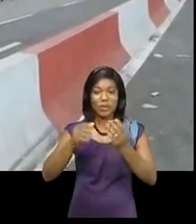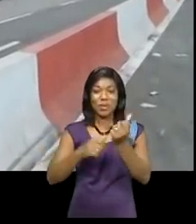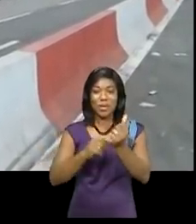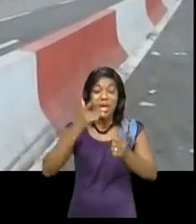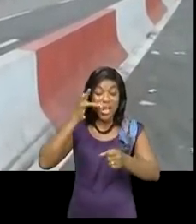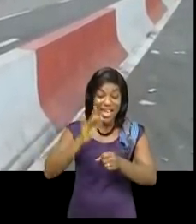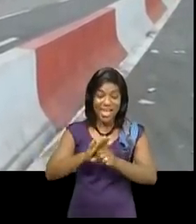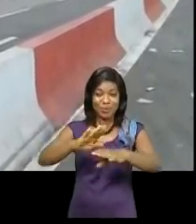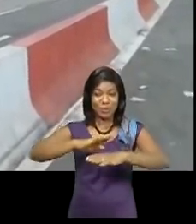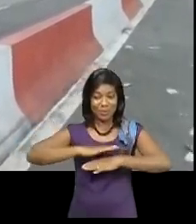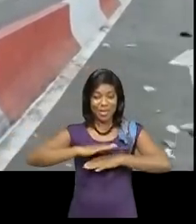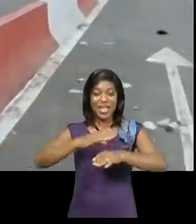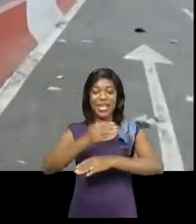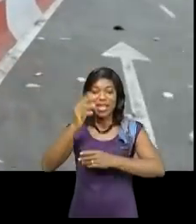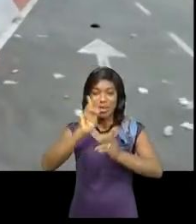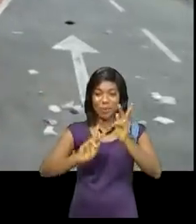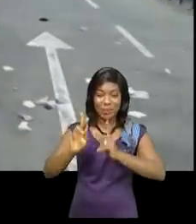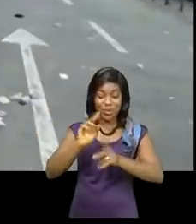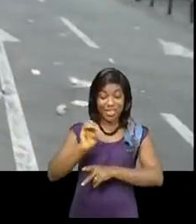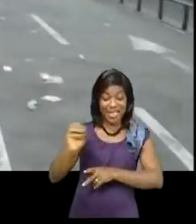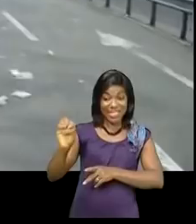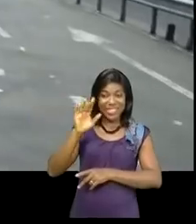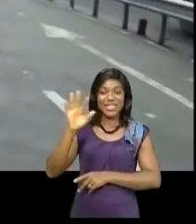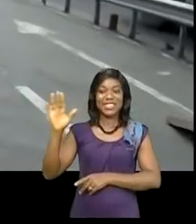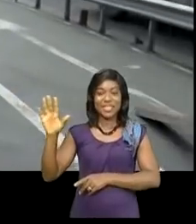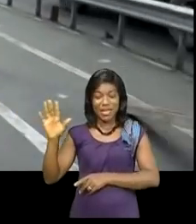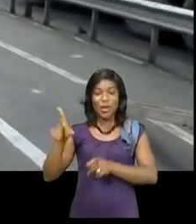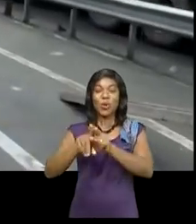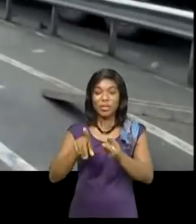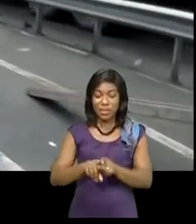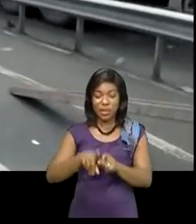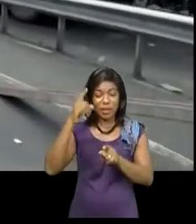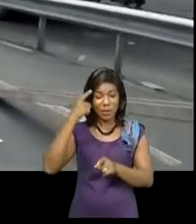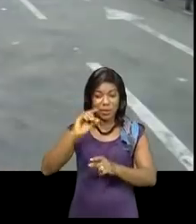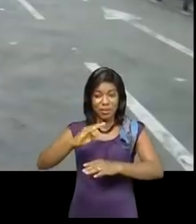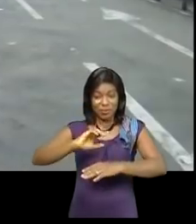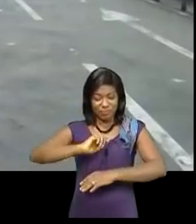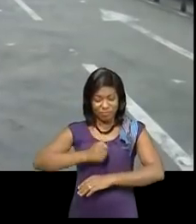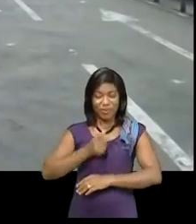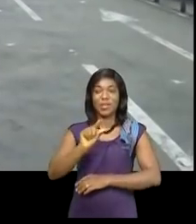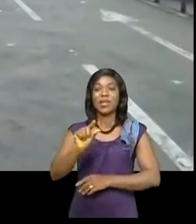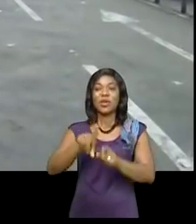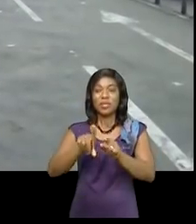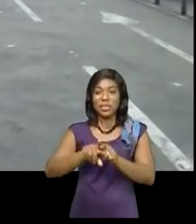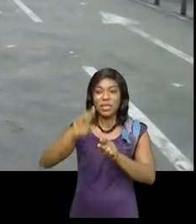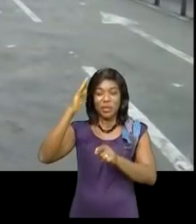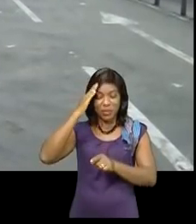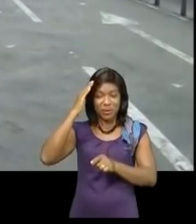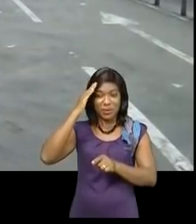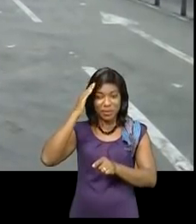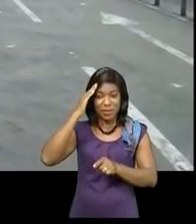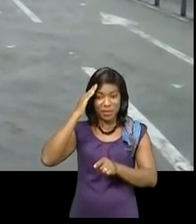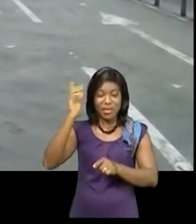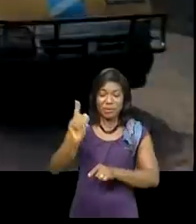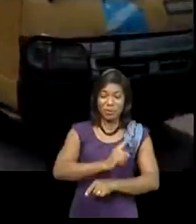promesse, la population de la partie est de Kinshasa prend son mal en patience et reconnaît la fluidité de la